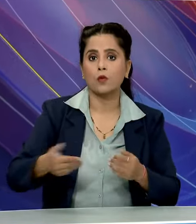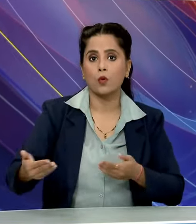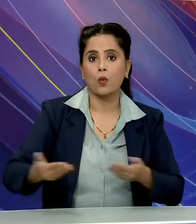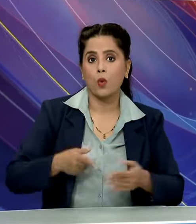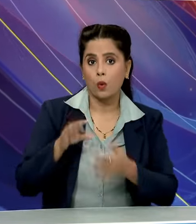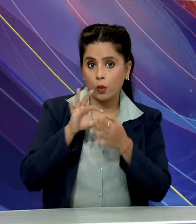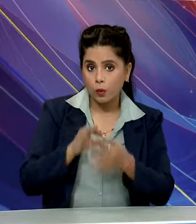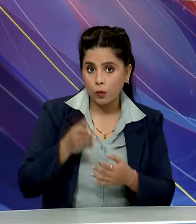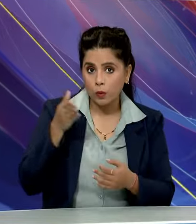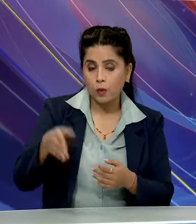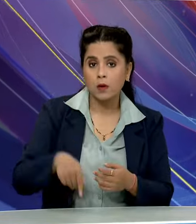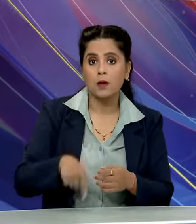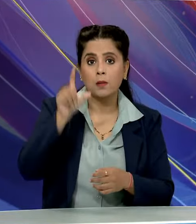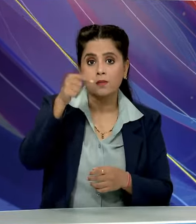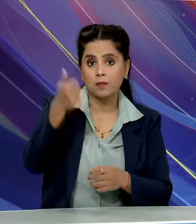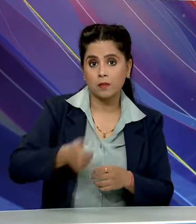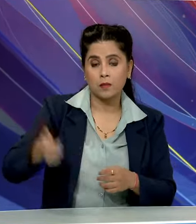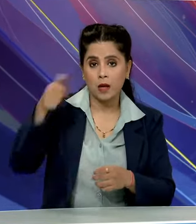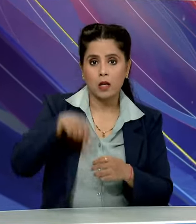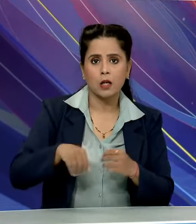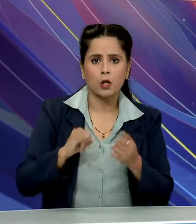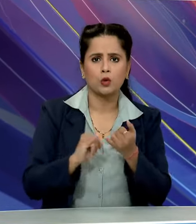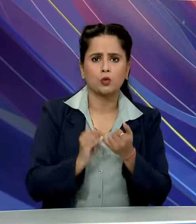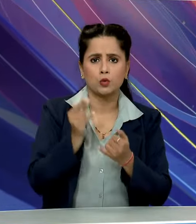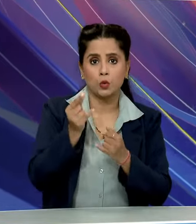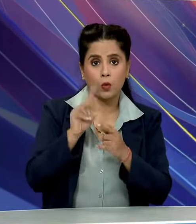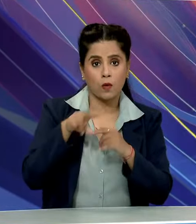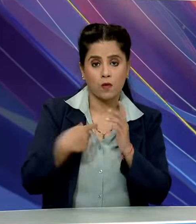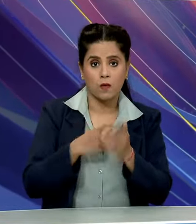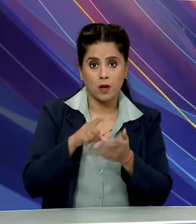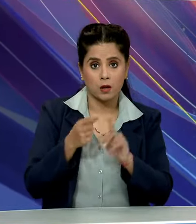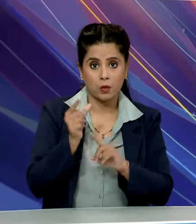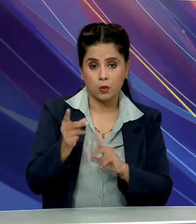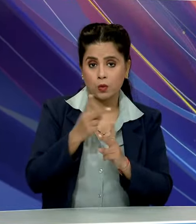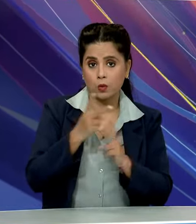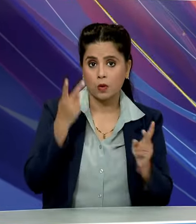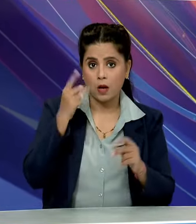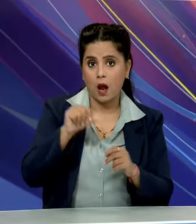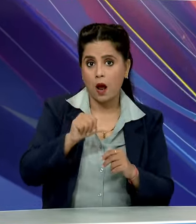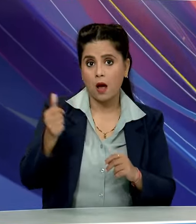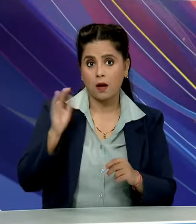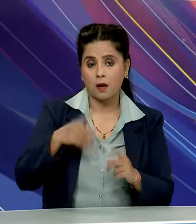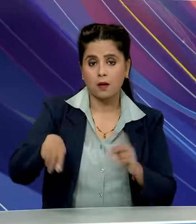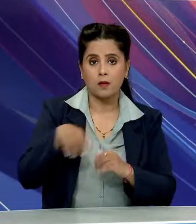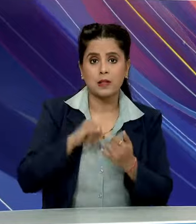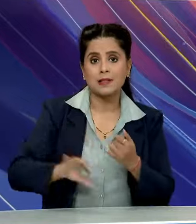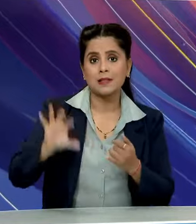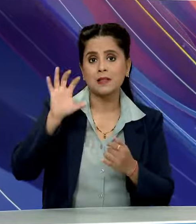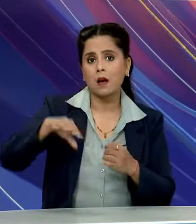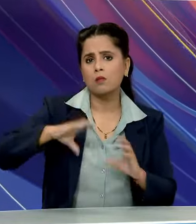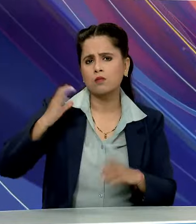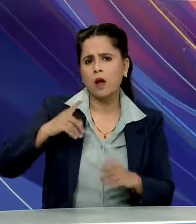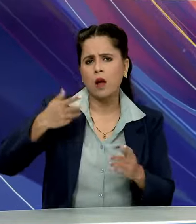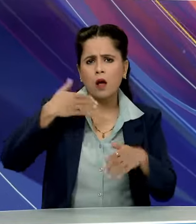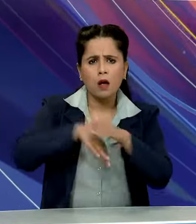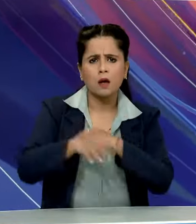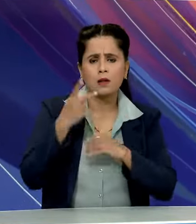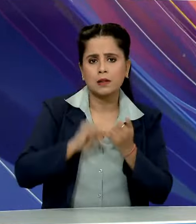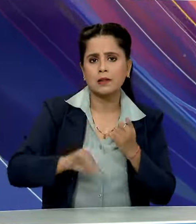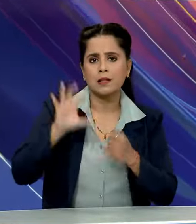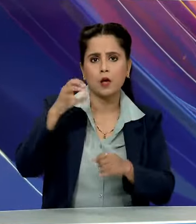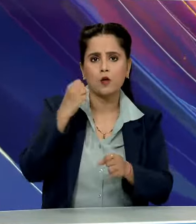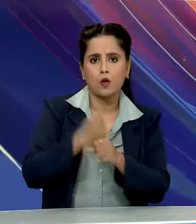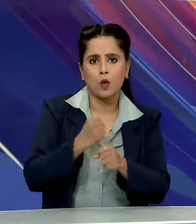कोलकाता में नेता प्रितपक्ष सुवेंदु अधिकारी और अन्य भाजपा विधायकों ने राज्य विधान सभा के अंदर राज्य